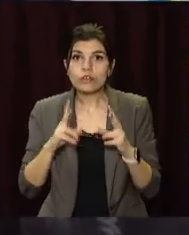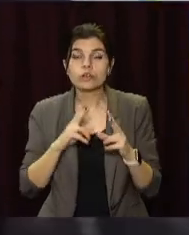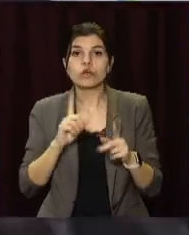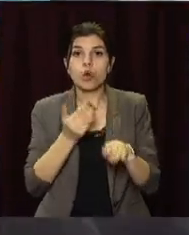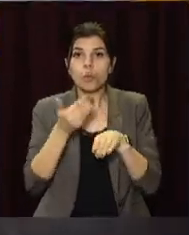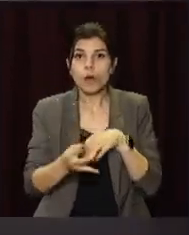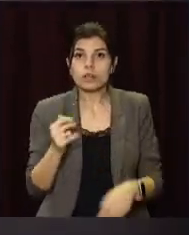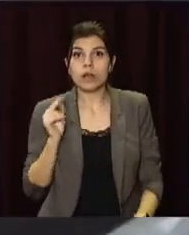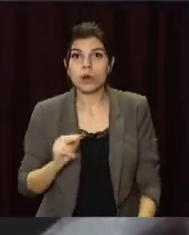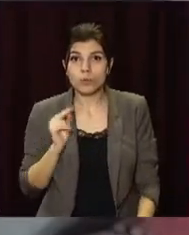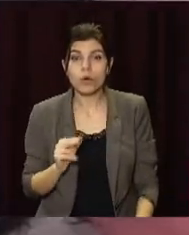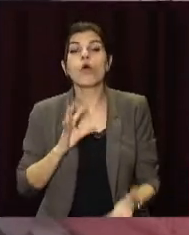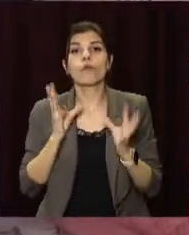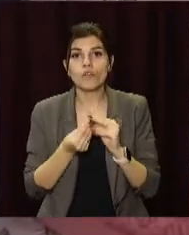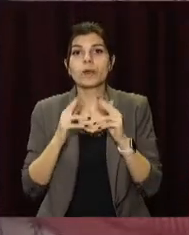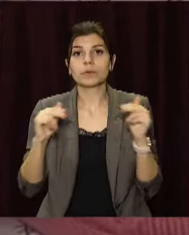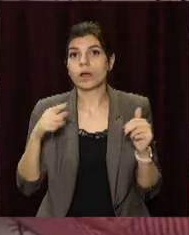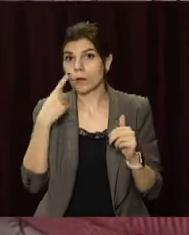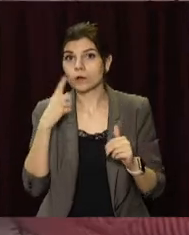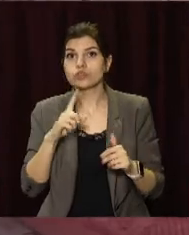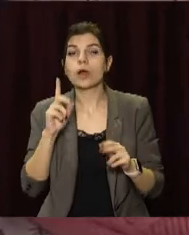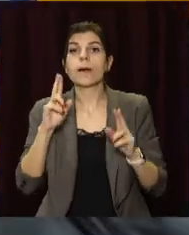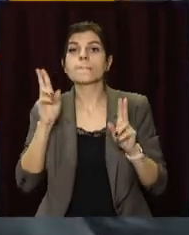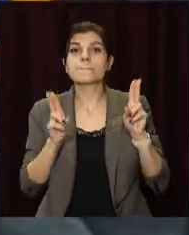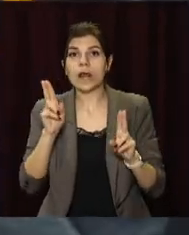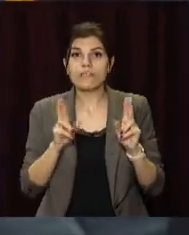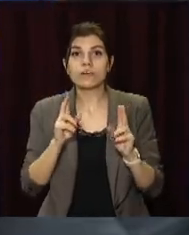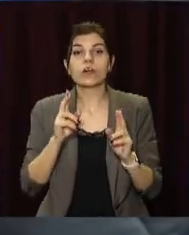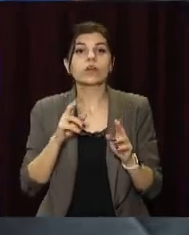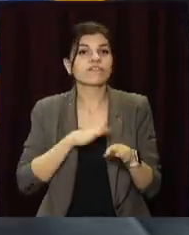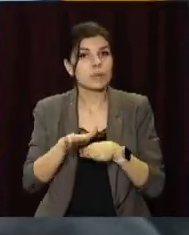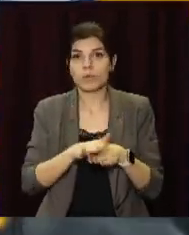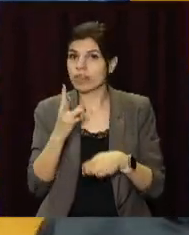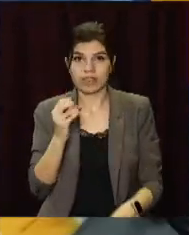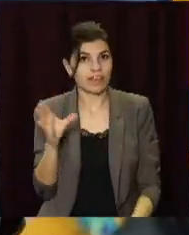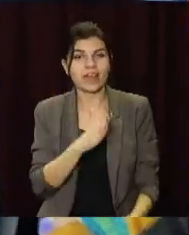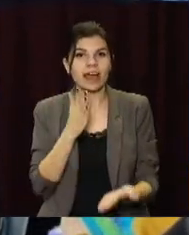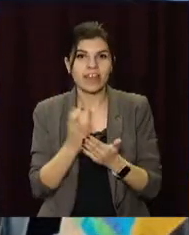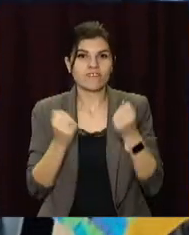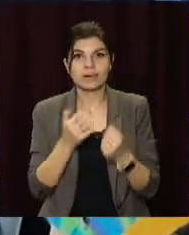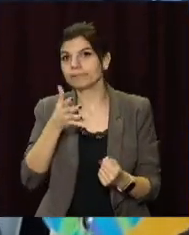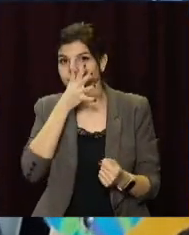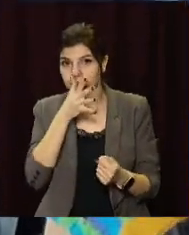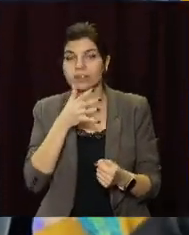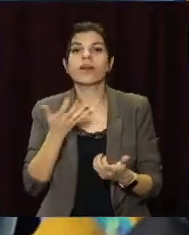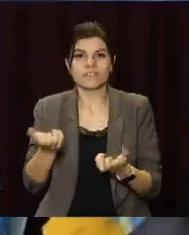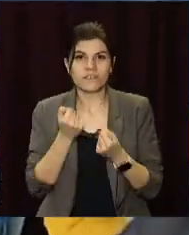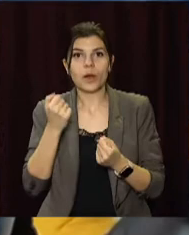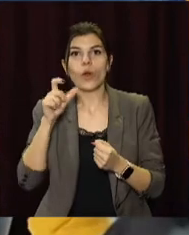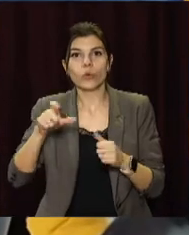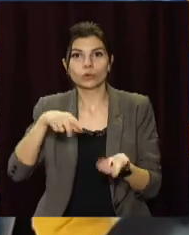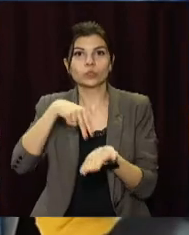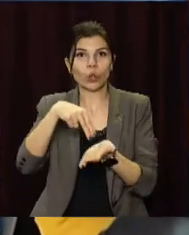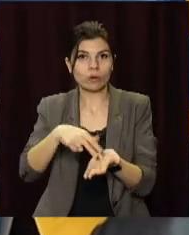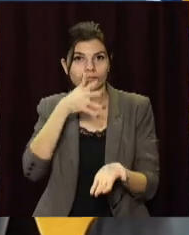запізнилися на роботу. Втім, кажуть дніпряни, правил дотримувалися не всі транспортники. Деякі водії все ж таки брали пасажирів